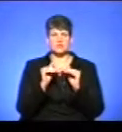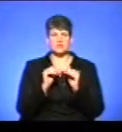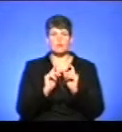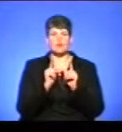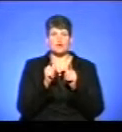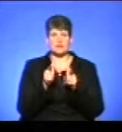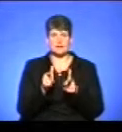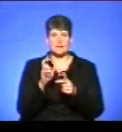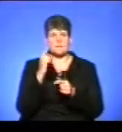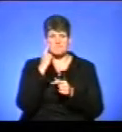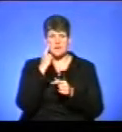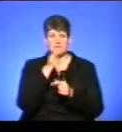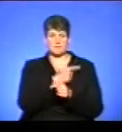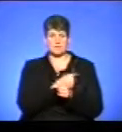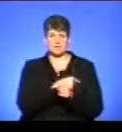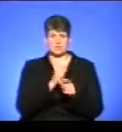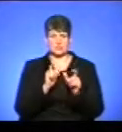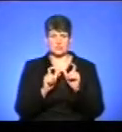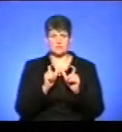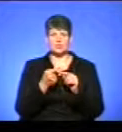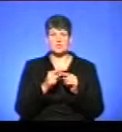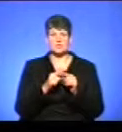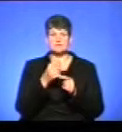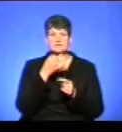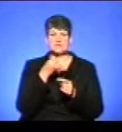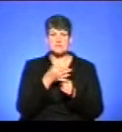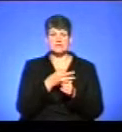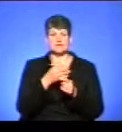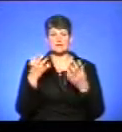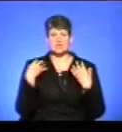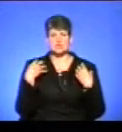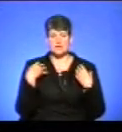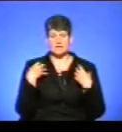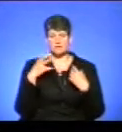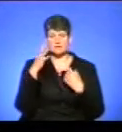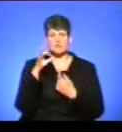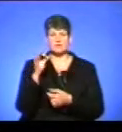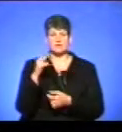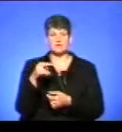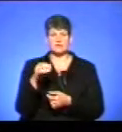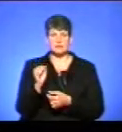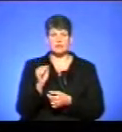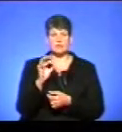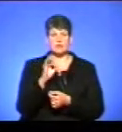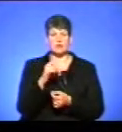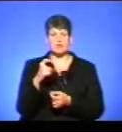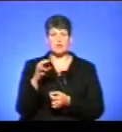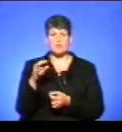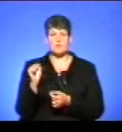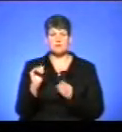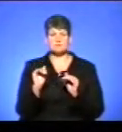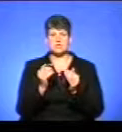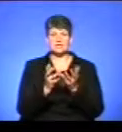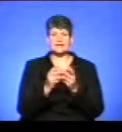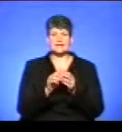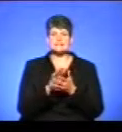медичних вишів. Про це нам повідомила начальник управління освіти ОДА Ольга Хома. Зменшилася кількість заяв, які вступники